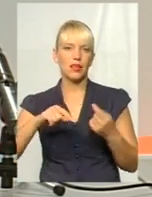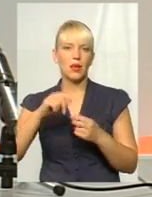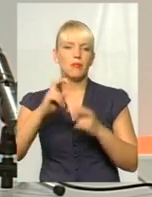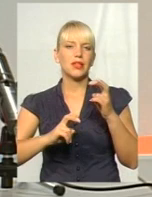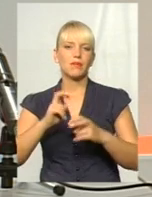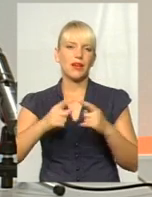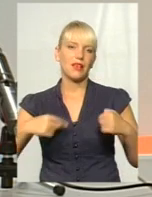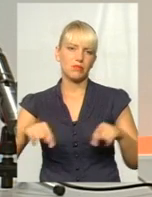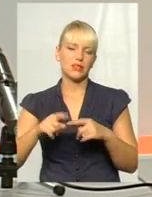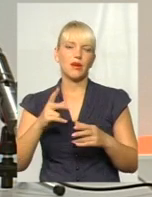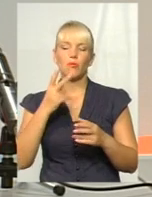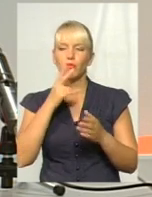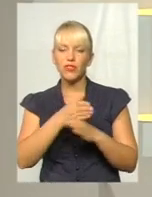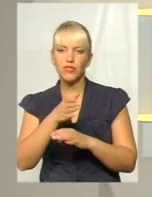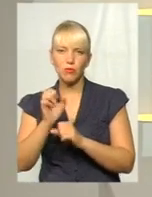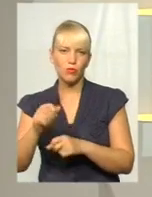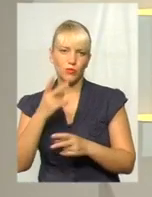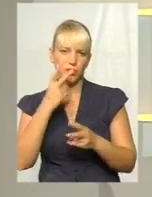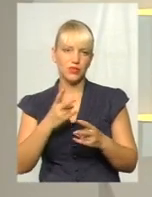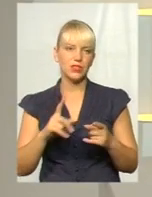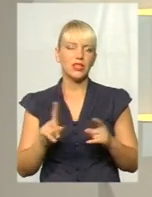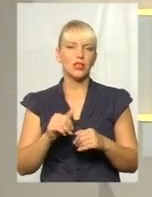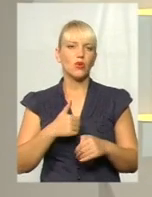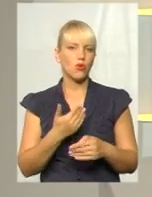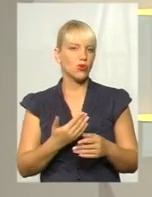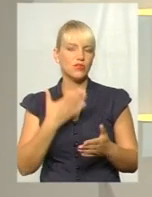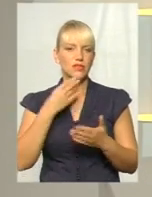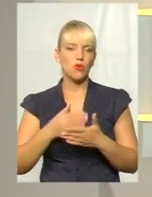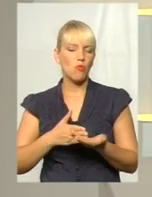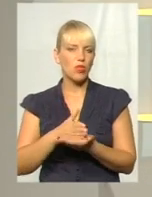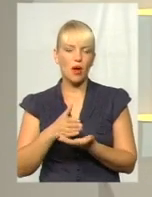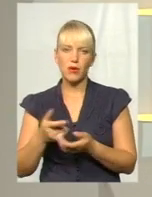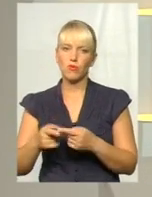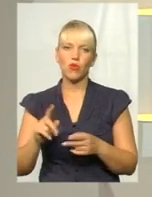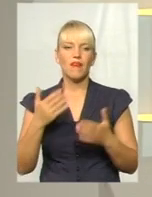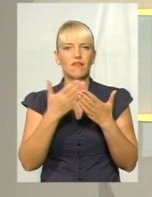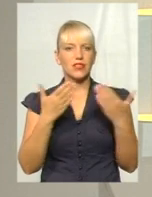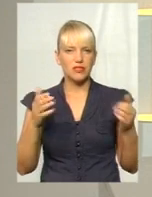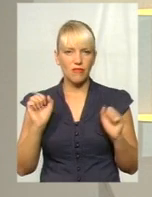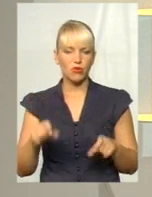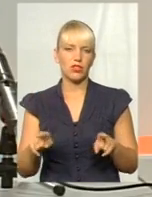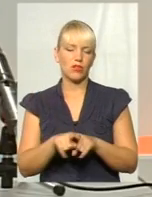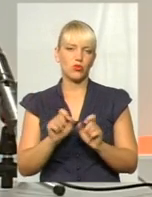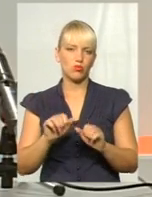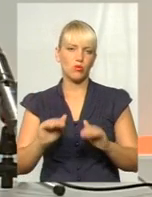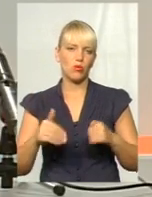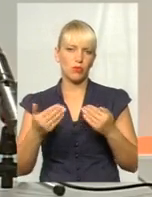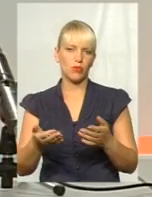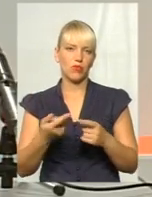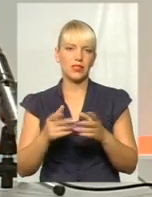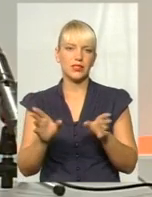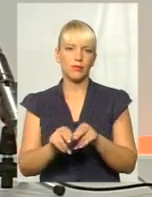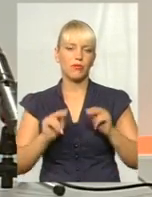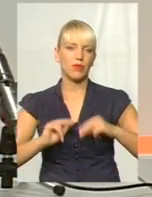які він захоче по своєму напрямку. Звичайно, що виставки також по своєму напрямку. Він може запропонувати співпрацю,